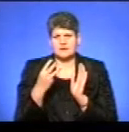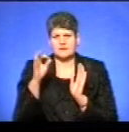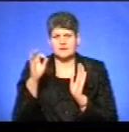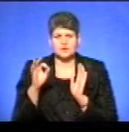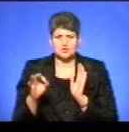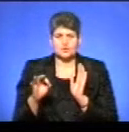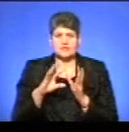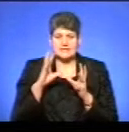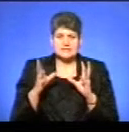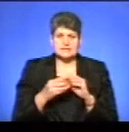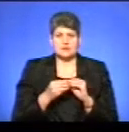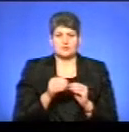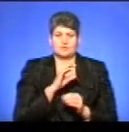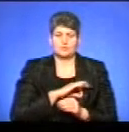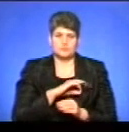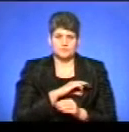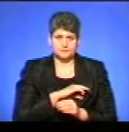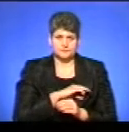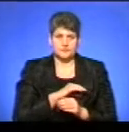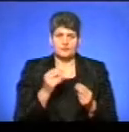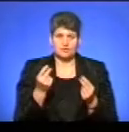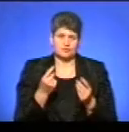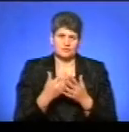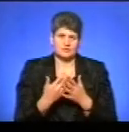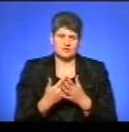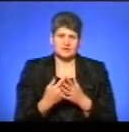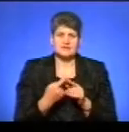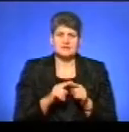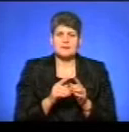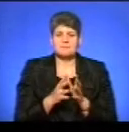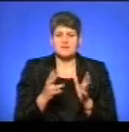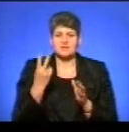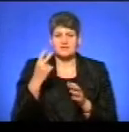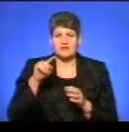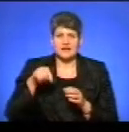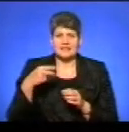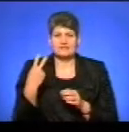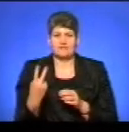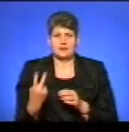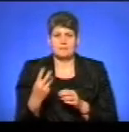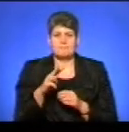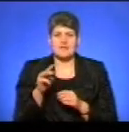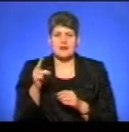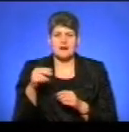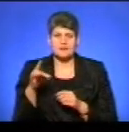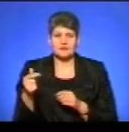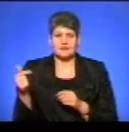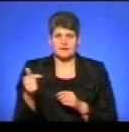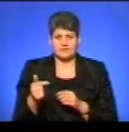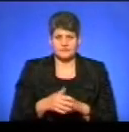загального обсягу доходів. В грошовому виразі це більше, ніж 2,2 мільярда гривень.